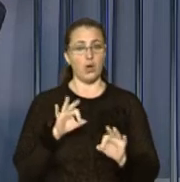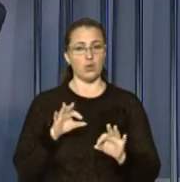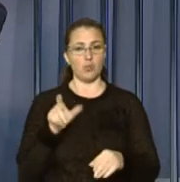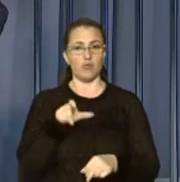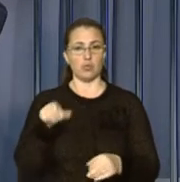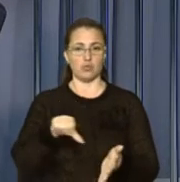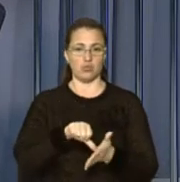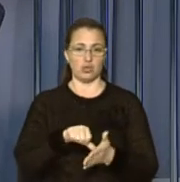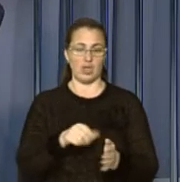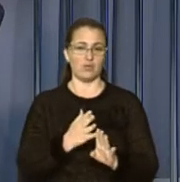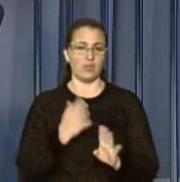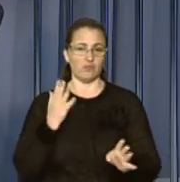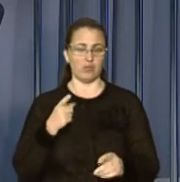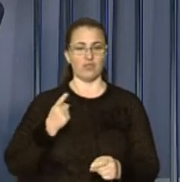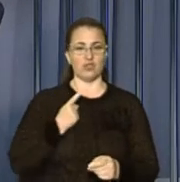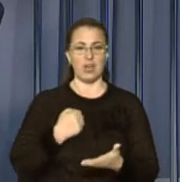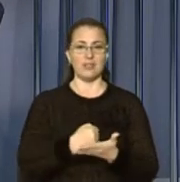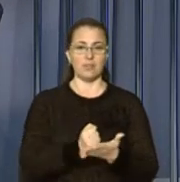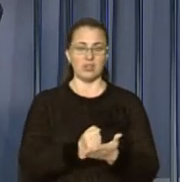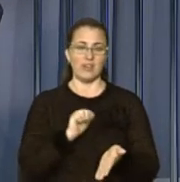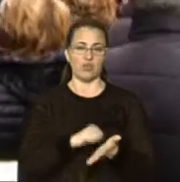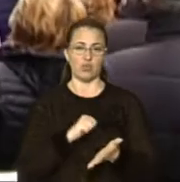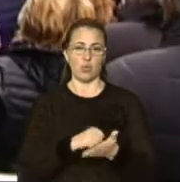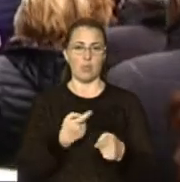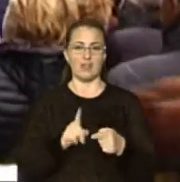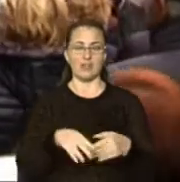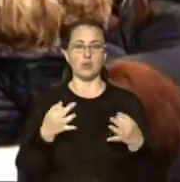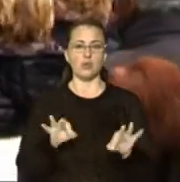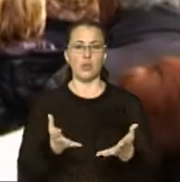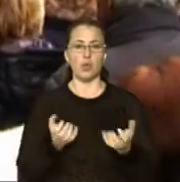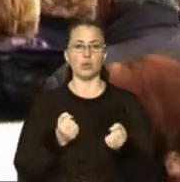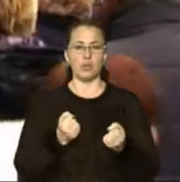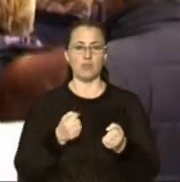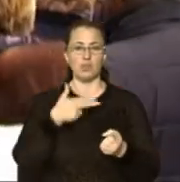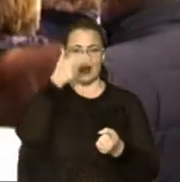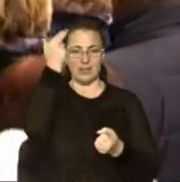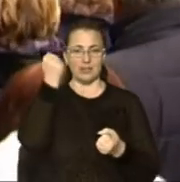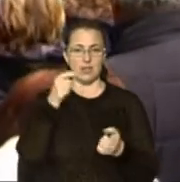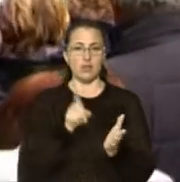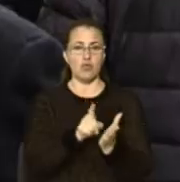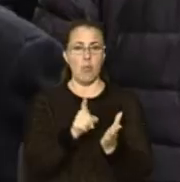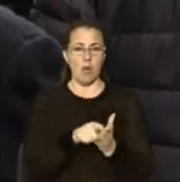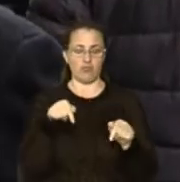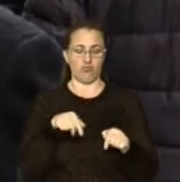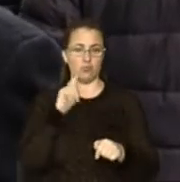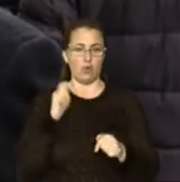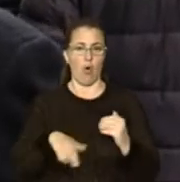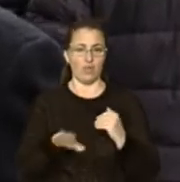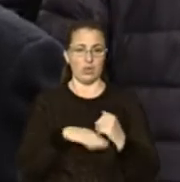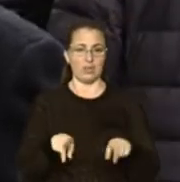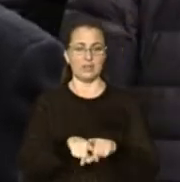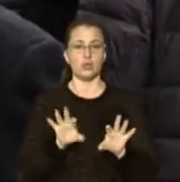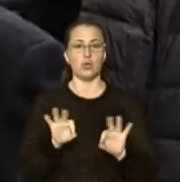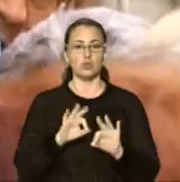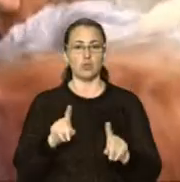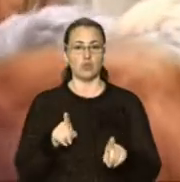які стояли у черзі, вони чекають на підтвердження документів, які дозволяють отримувати італійську пенсію в Україні. Також вони